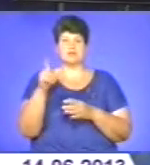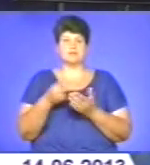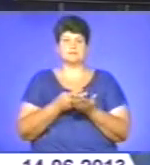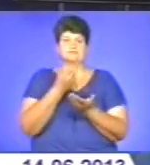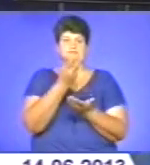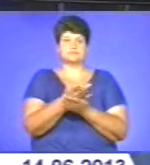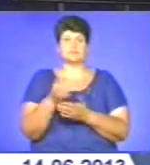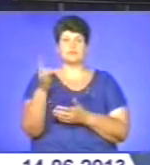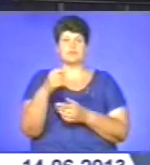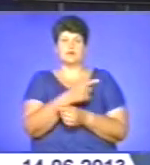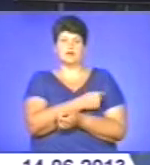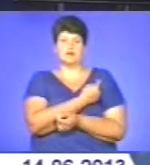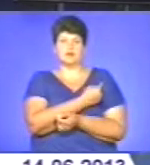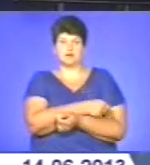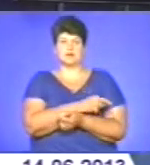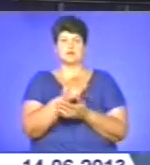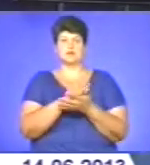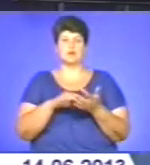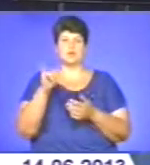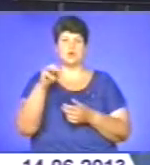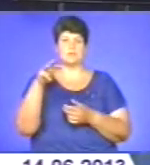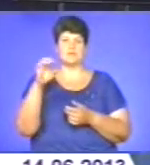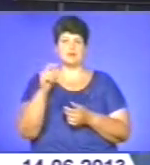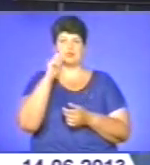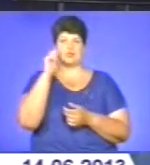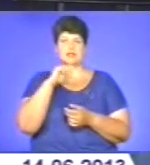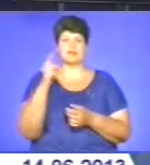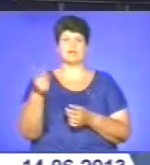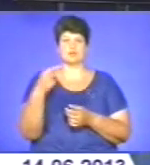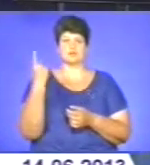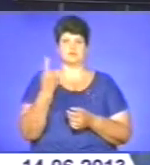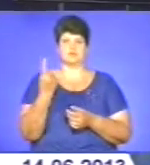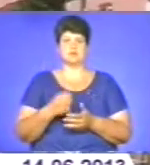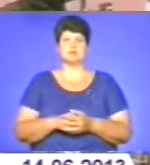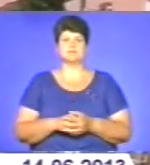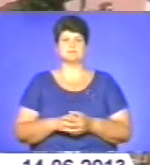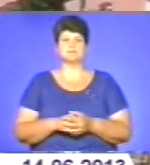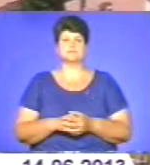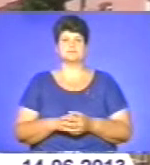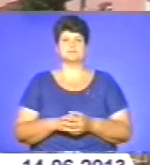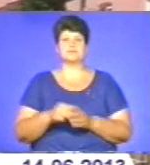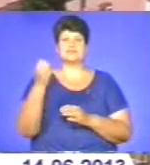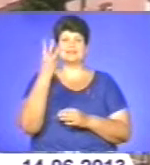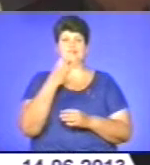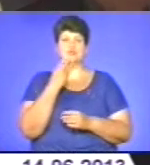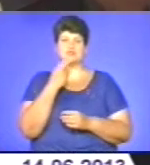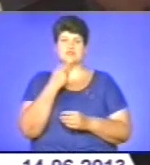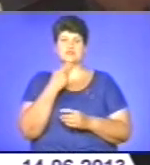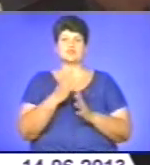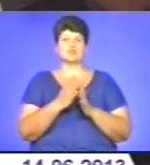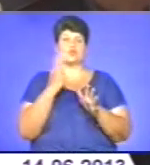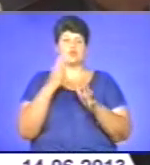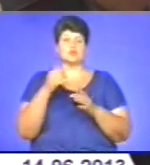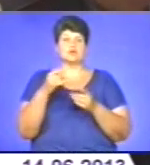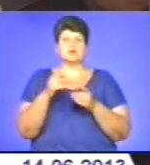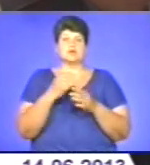Сюжет – сектори зв'язки з громадськістю УМВС України Тернопільській області. 13 червня у чергову частину